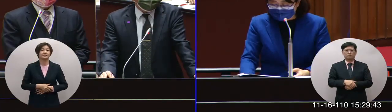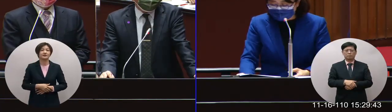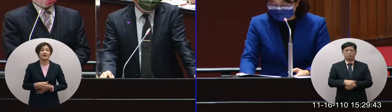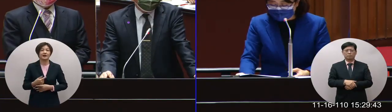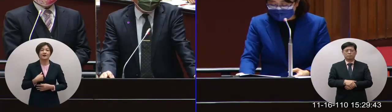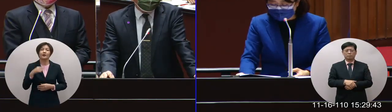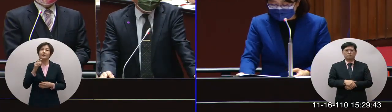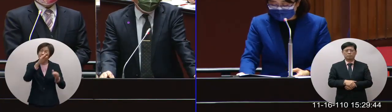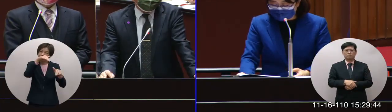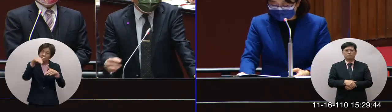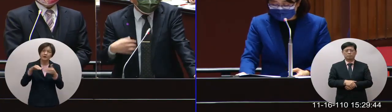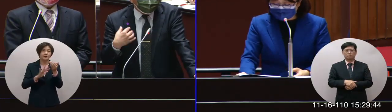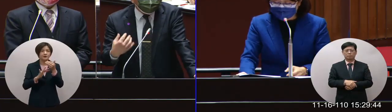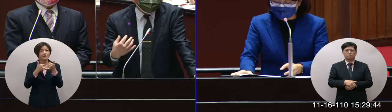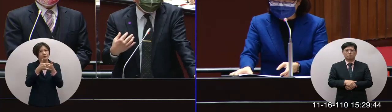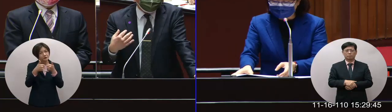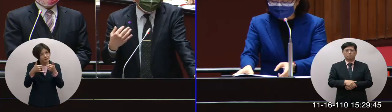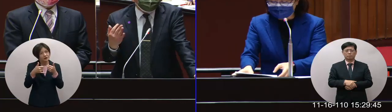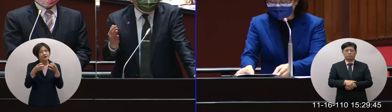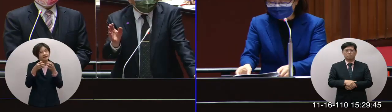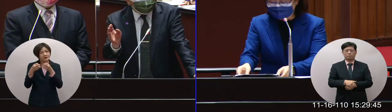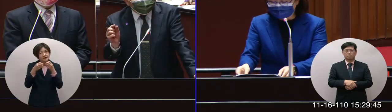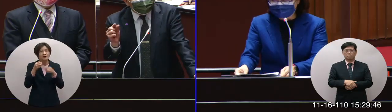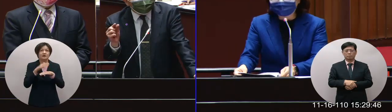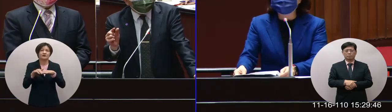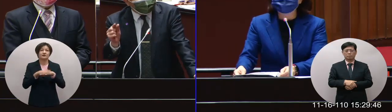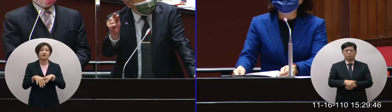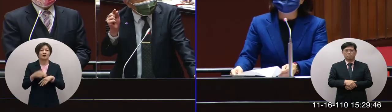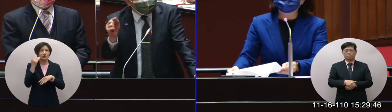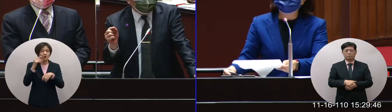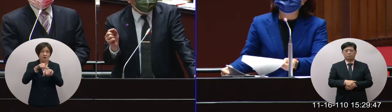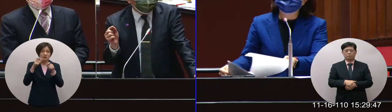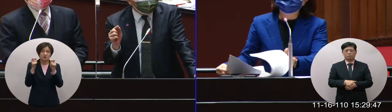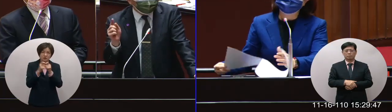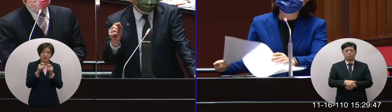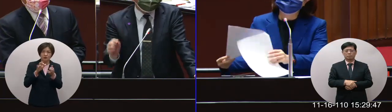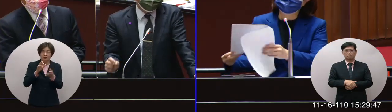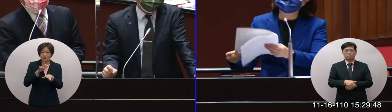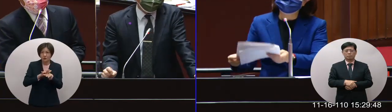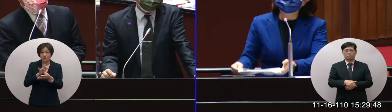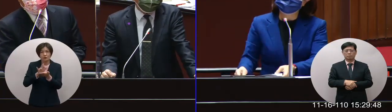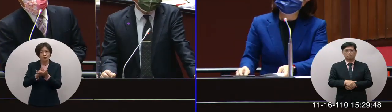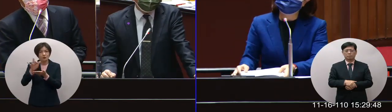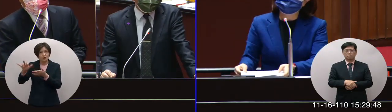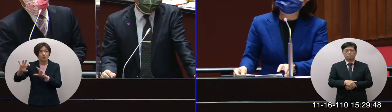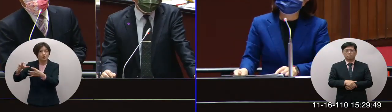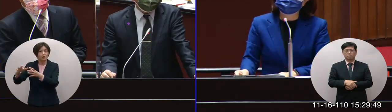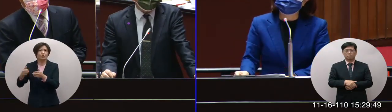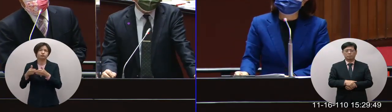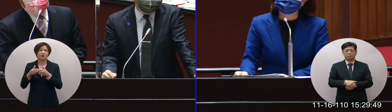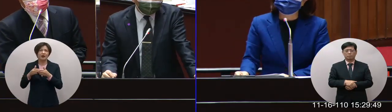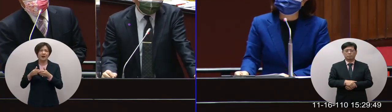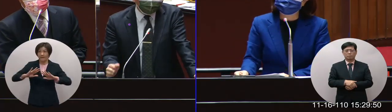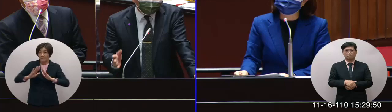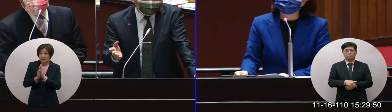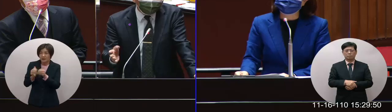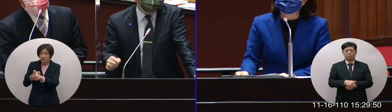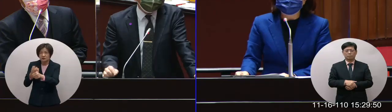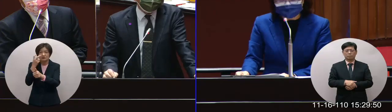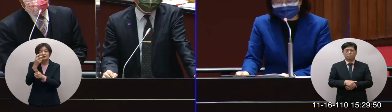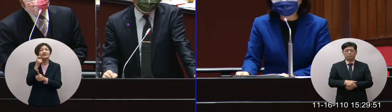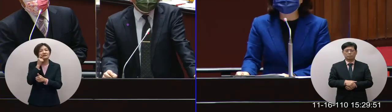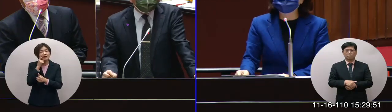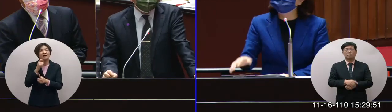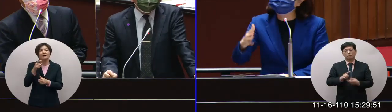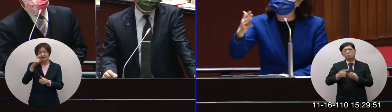接種委員來討論這個案子我只剛才提醒說很多在短時間上可能就出國了一直之間有時候不好追蹤但我們會盡量我會